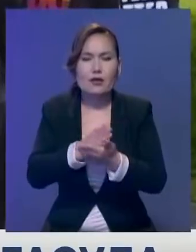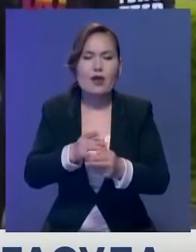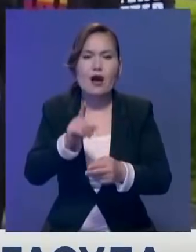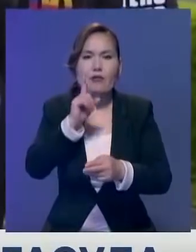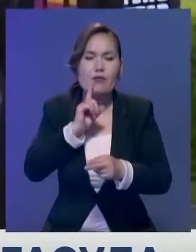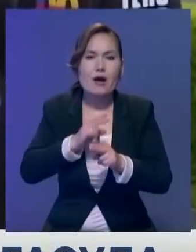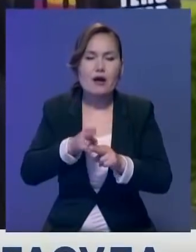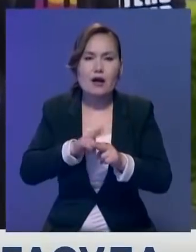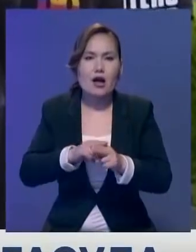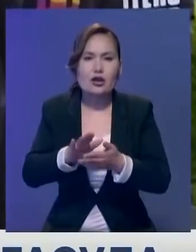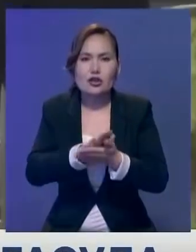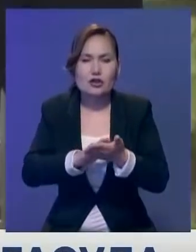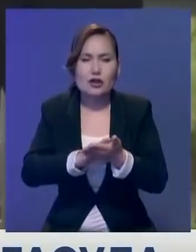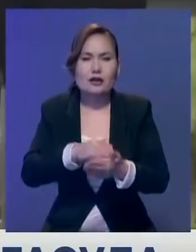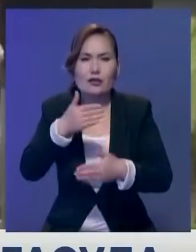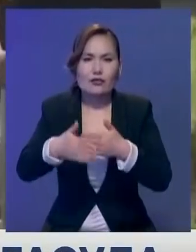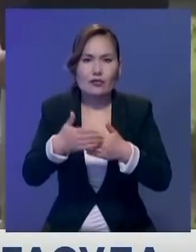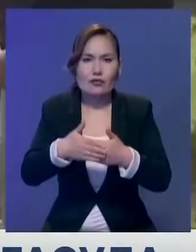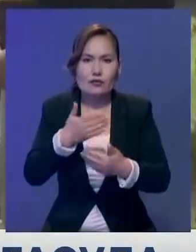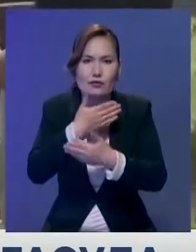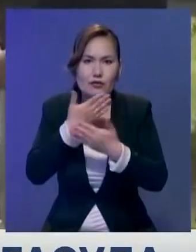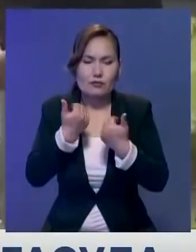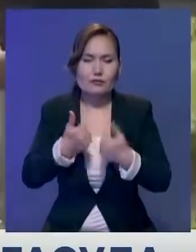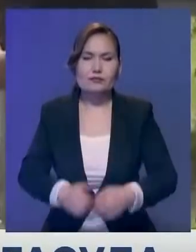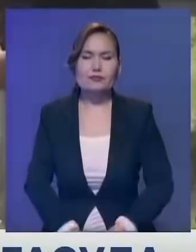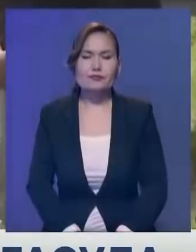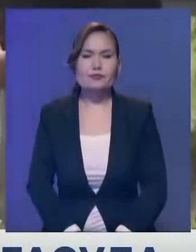отыр. Оғатқан полиция қазір әкімшілік демалысқа жіберіліпті.